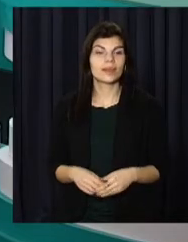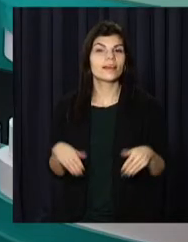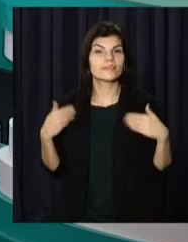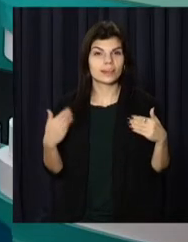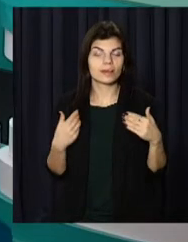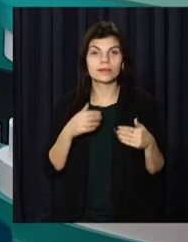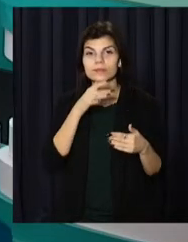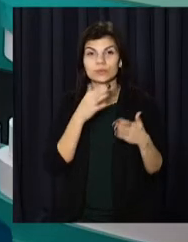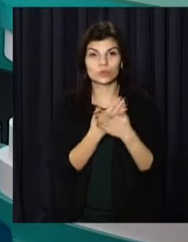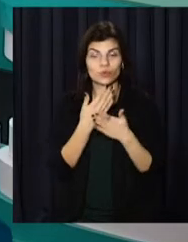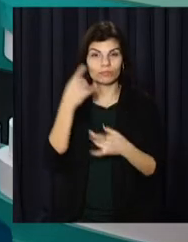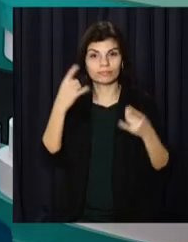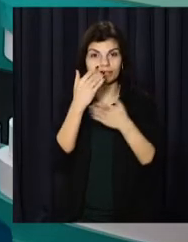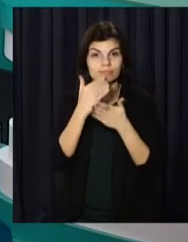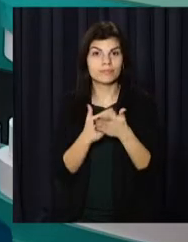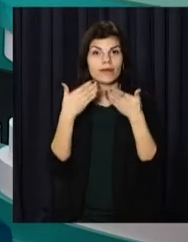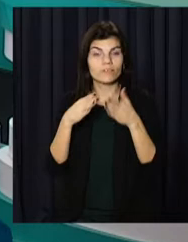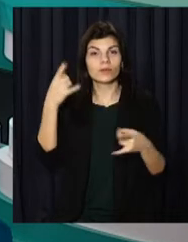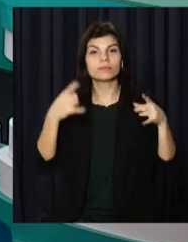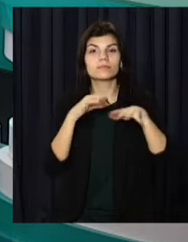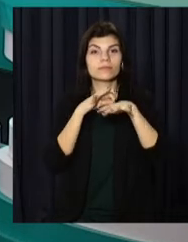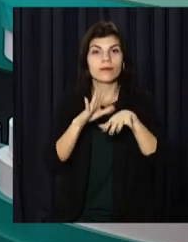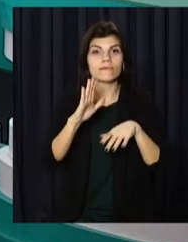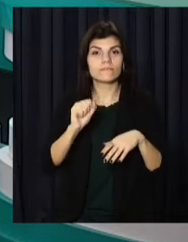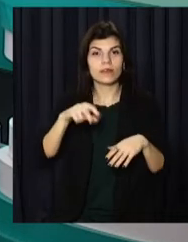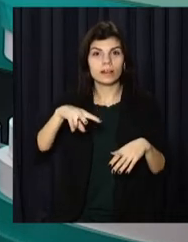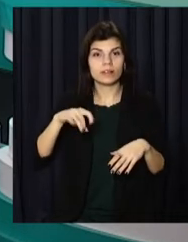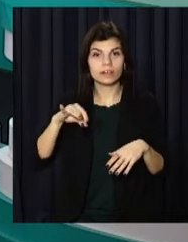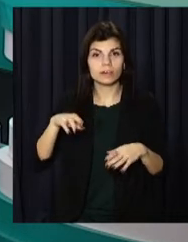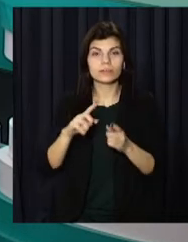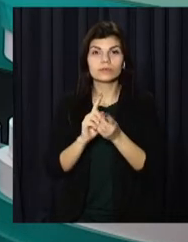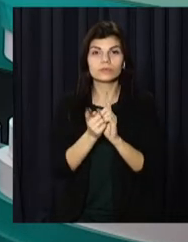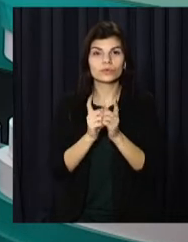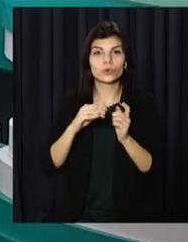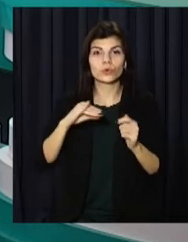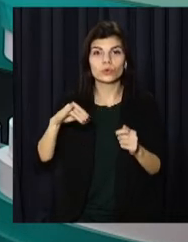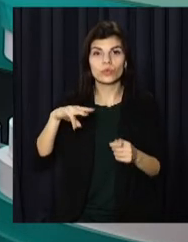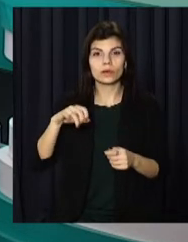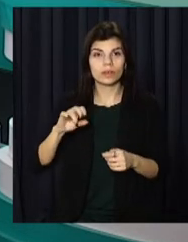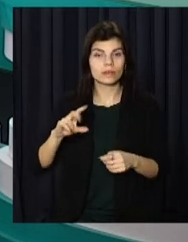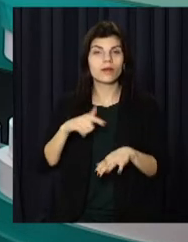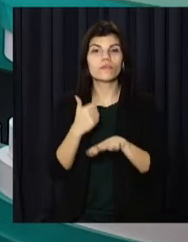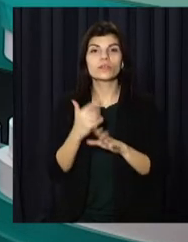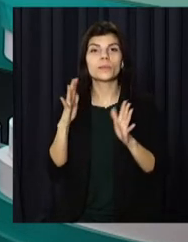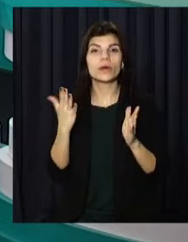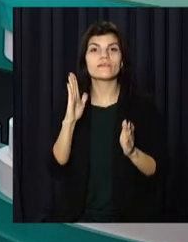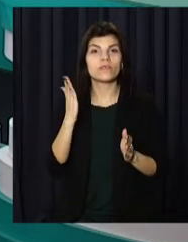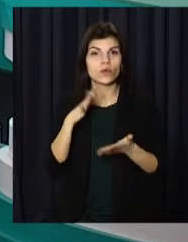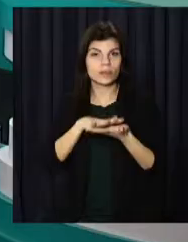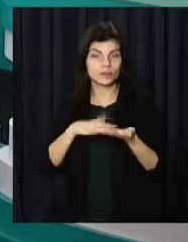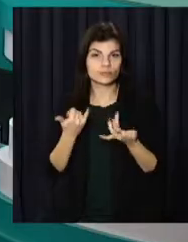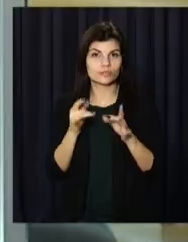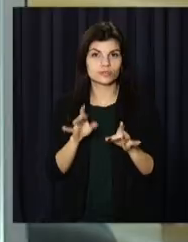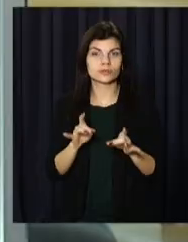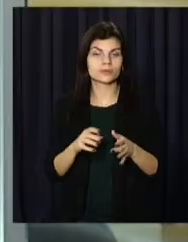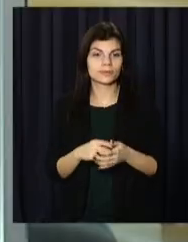Вітаю! Час новин на відкритому. Для вас працюють Валерія Майна та сурдоперекладачка Юліана Пуговкіна. І про головні події вівторка – дивіться